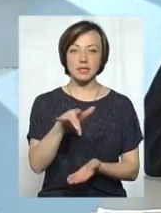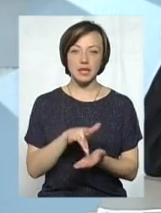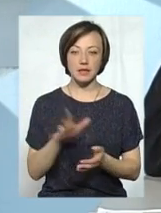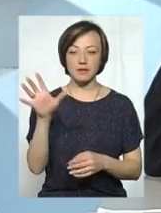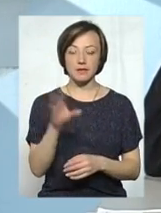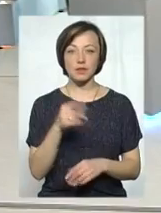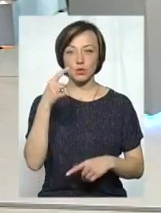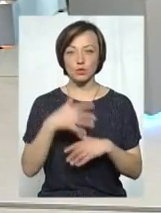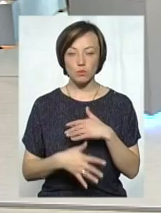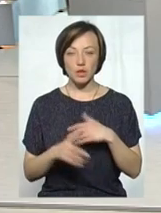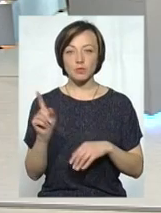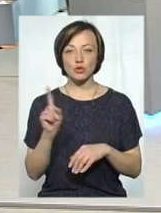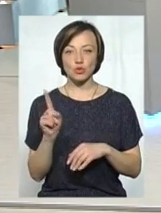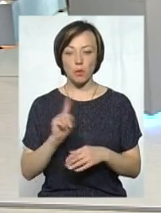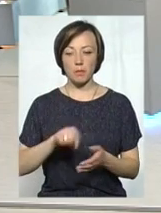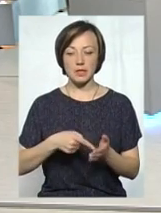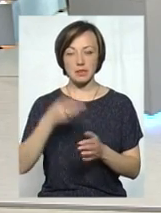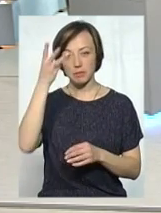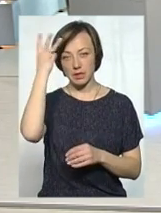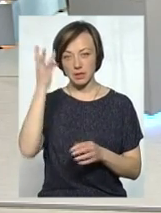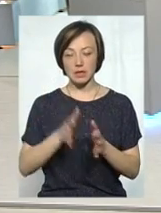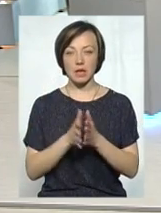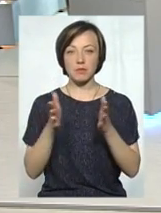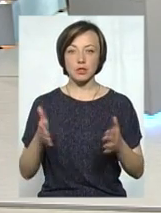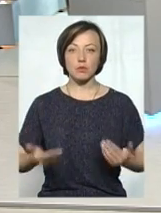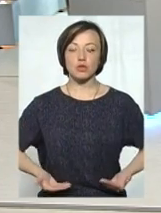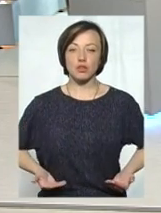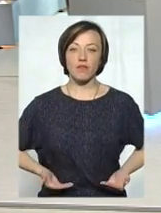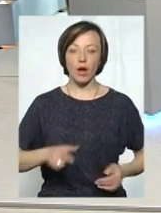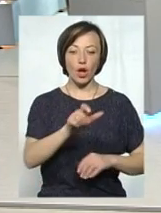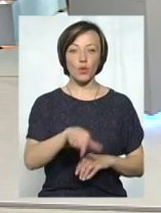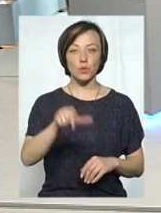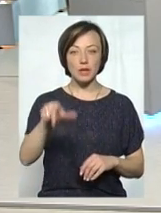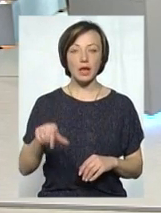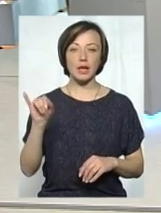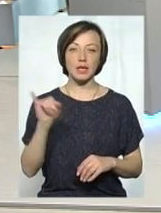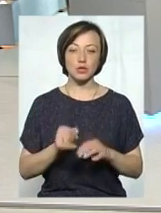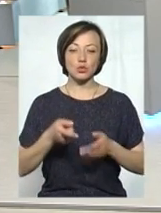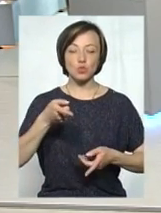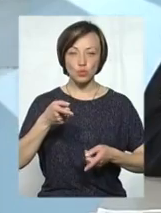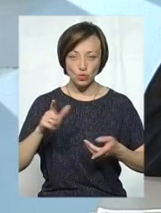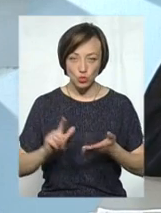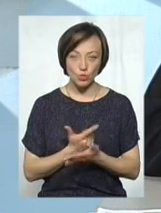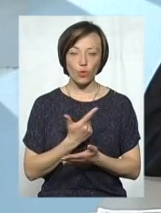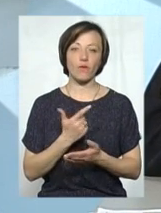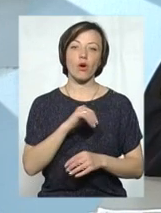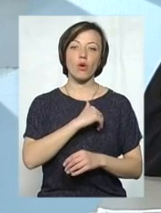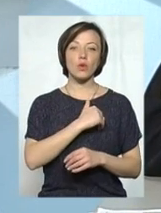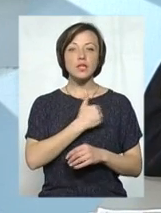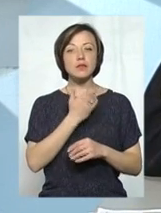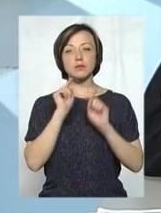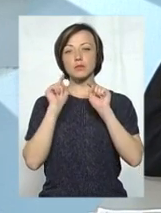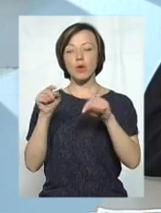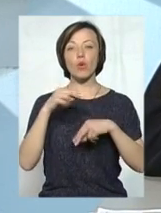Ми всі розуміємо свідомо, що в місті Хмельницькому найбільше проживає людей. І знову ж таки, хотілося б